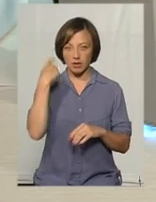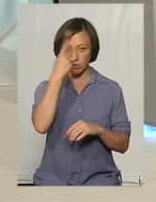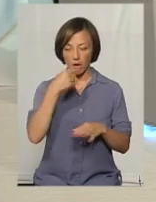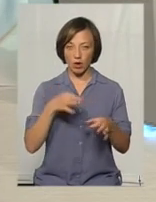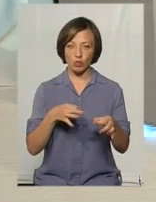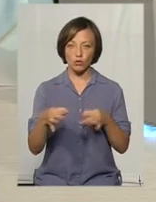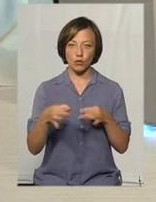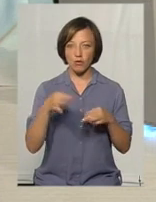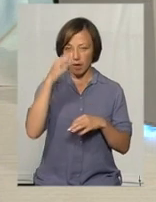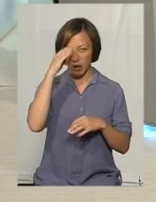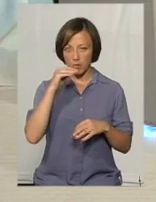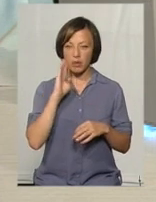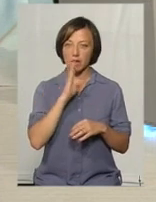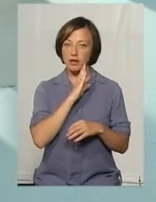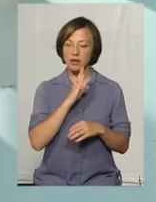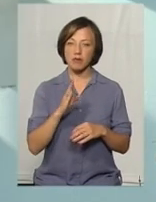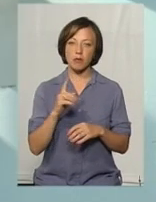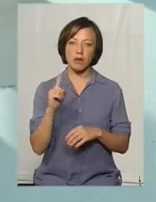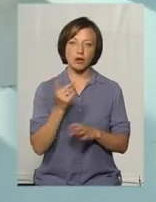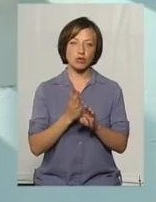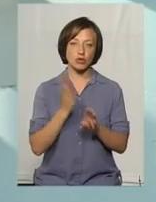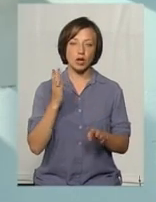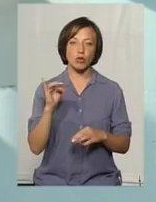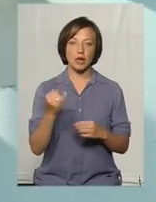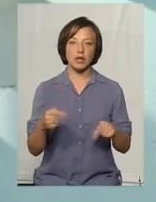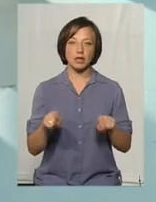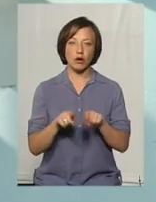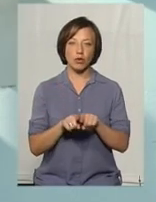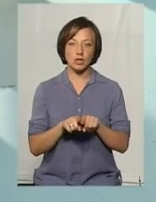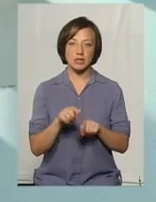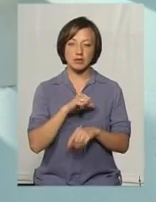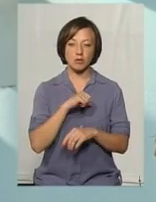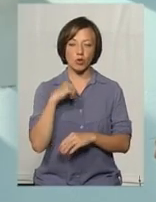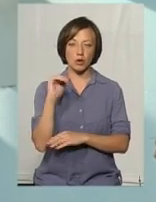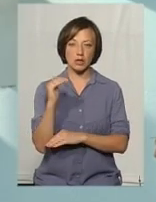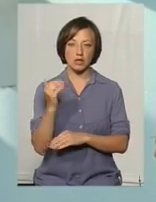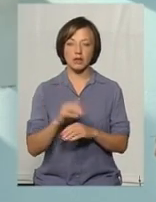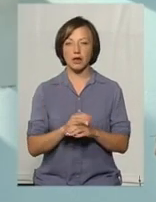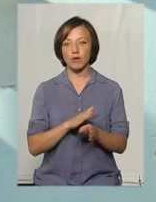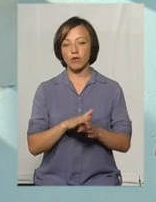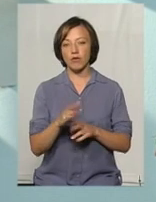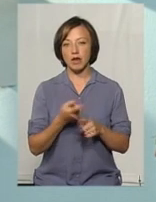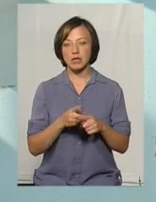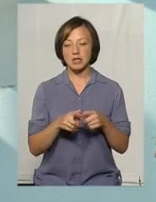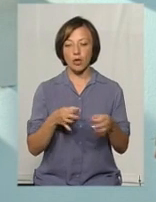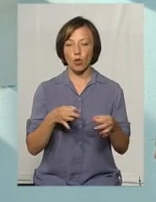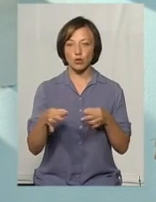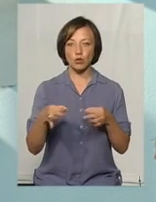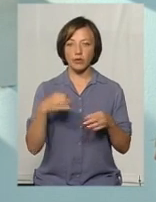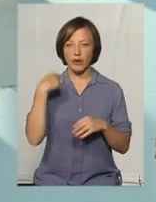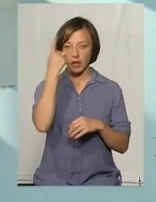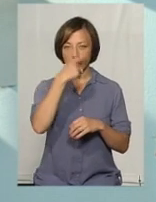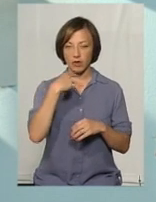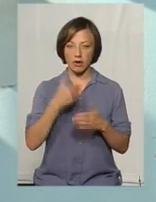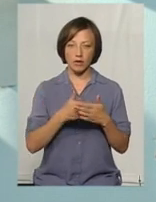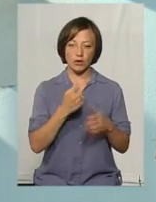консультування батьків, в першу чергу, і також самої дитини. Відбувається це консультування індивідуальне